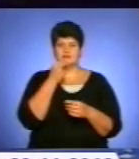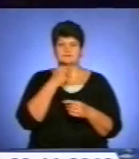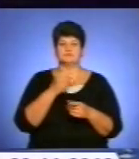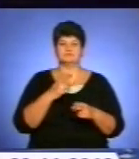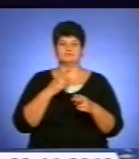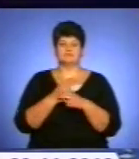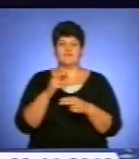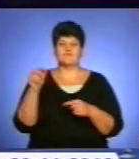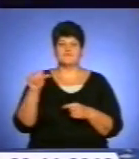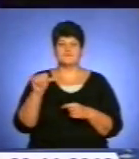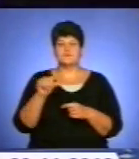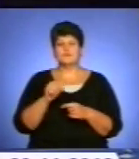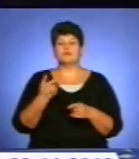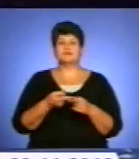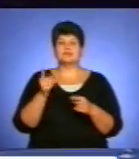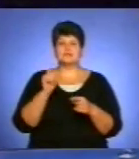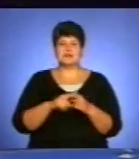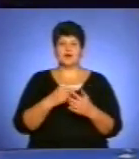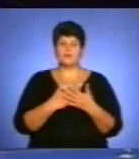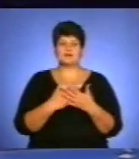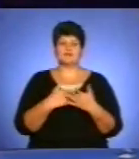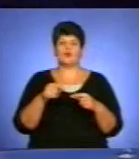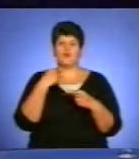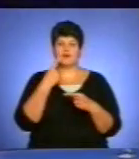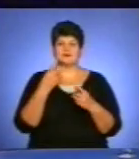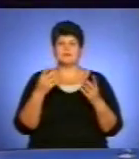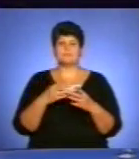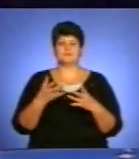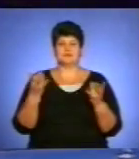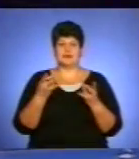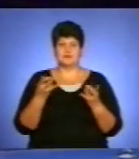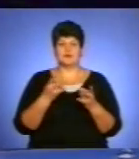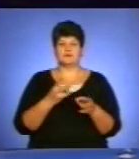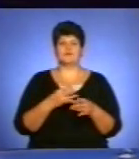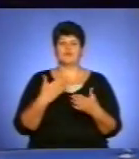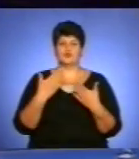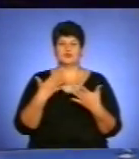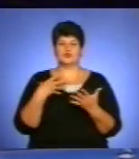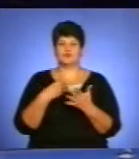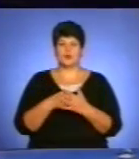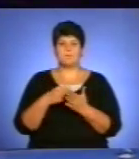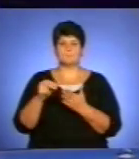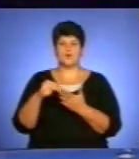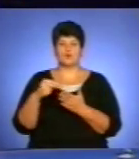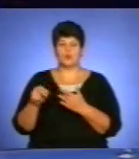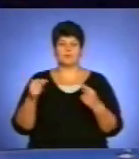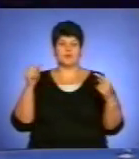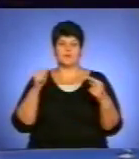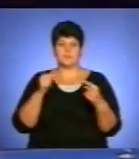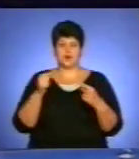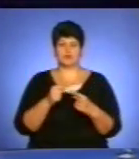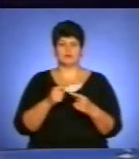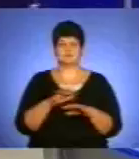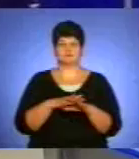Саме у цей день громадські активісти закликають максимально тверезо ставитися до своїх покупок і протестують проти суспільства